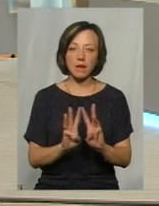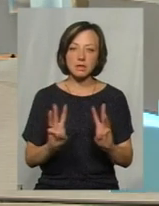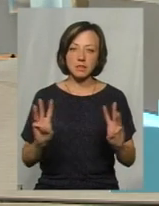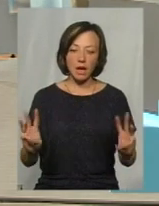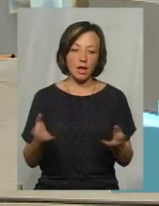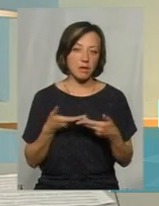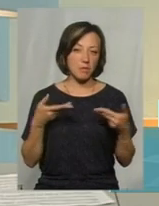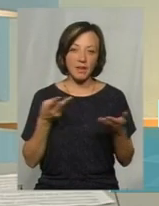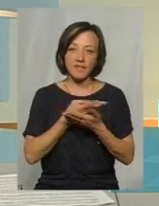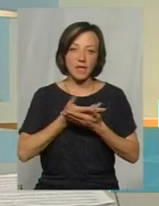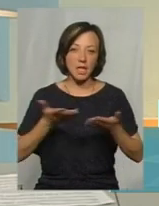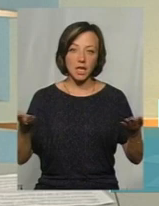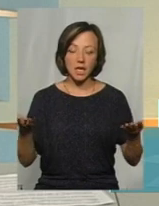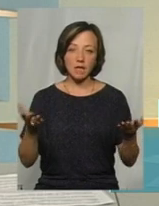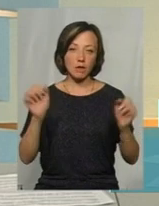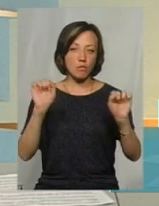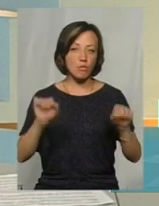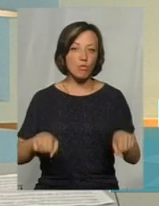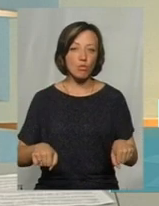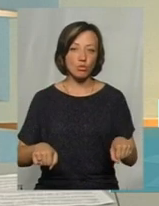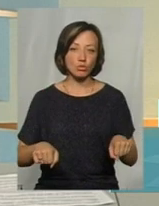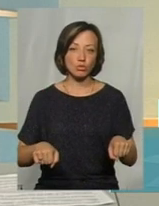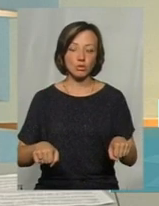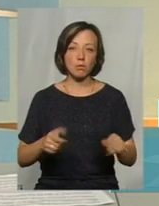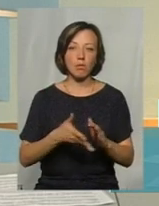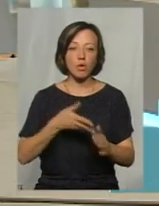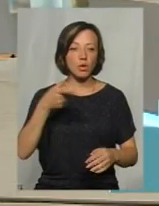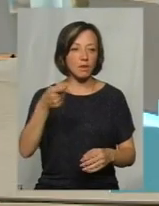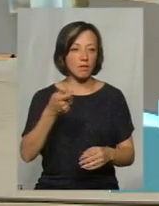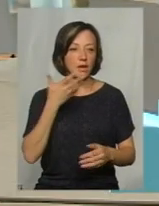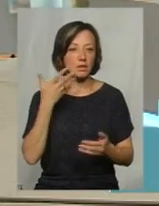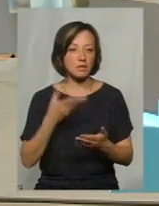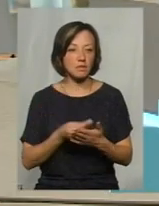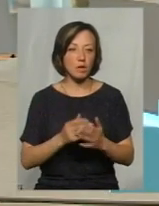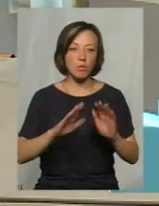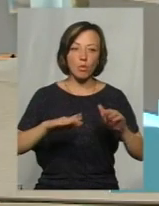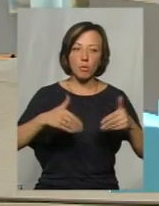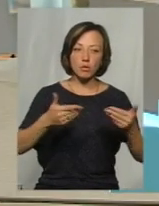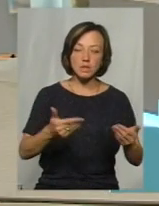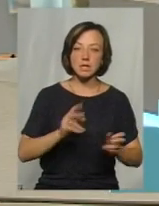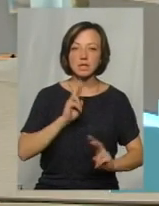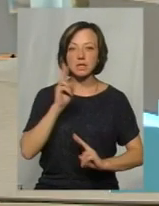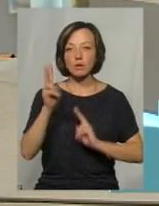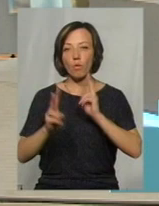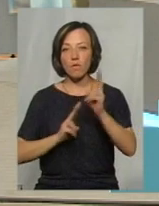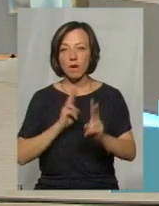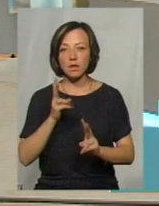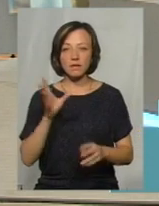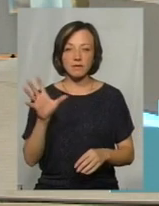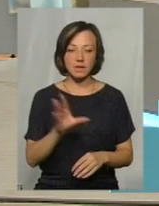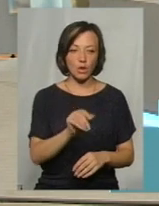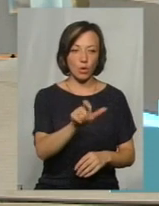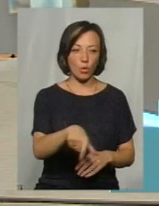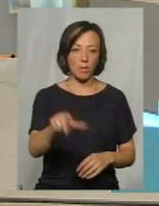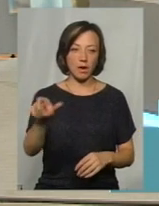ми відкриті, можуть подавати свої як пропозиції, так і зауваження всіх громадян.